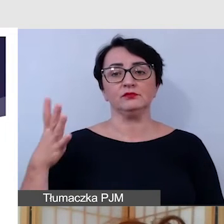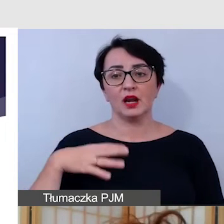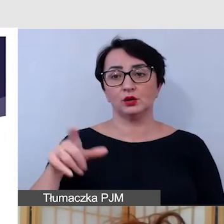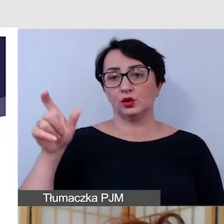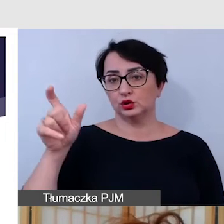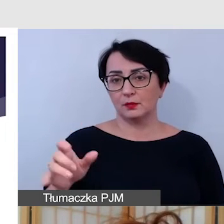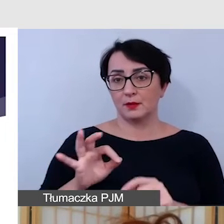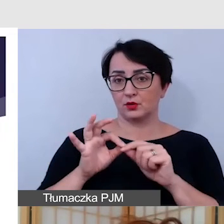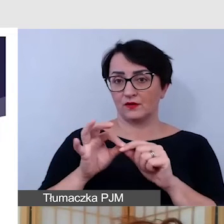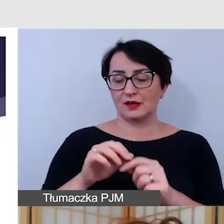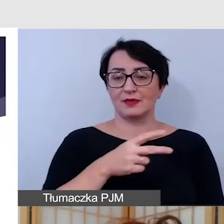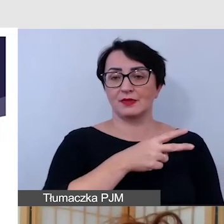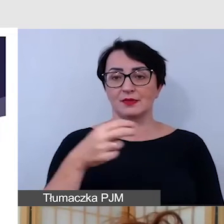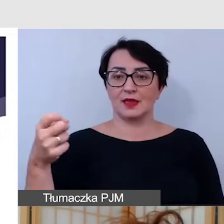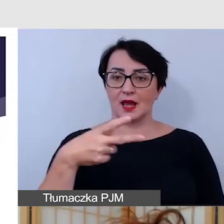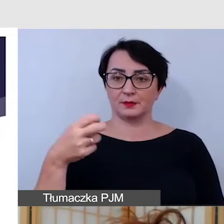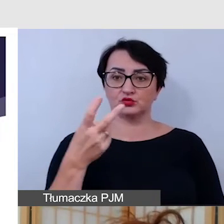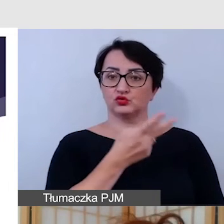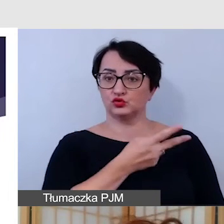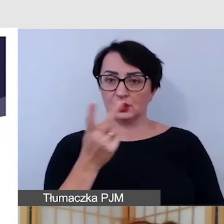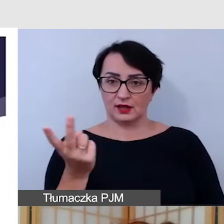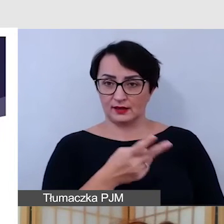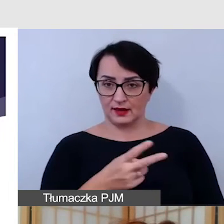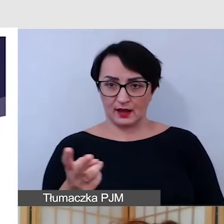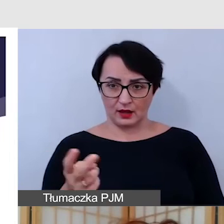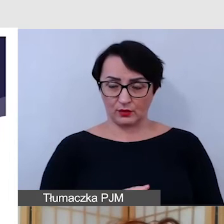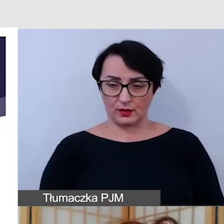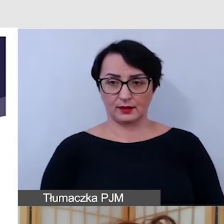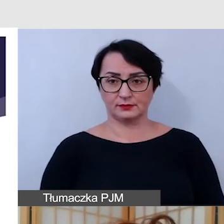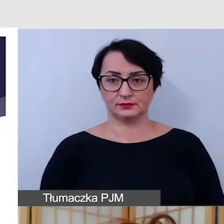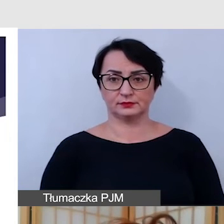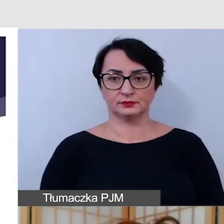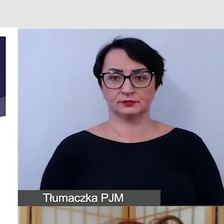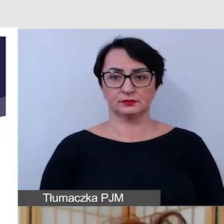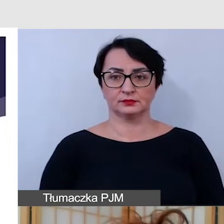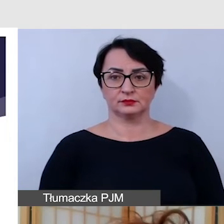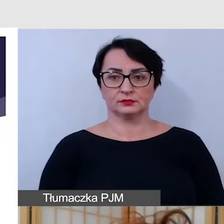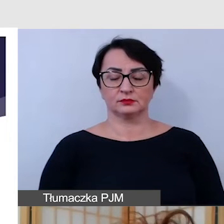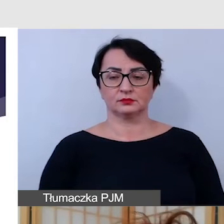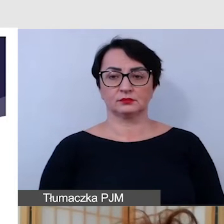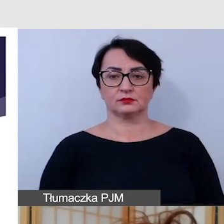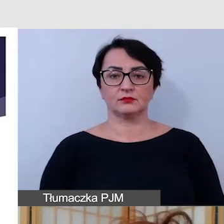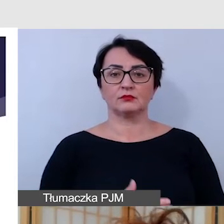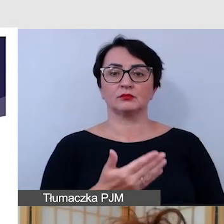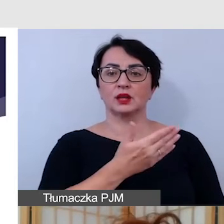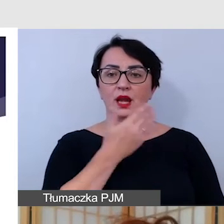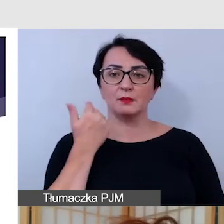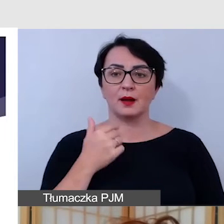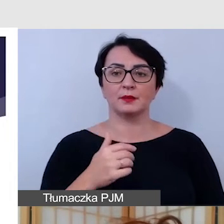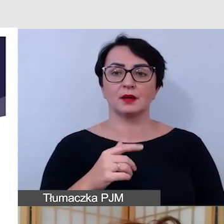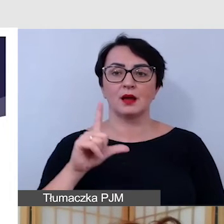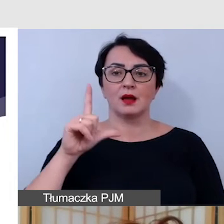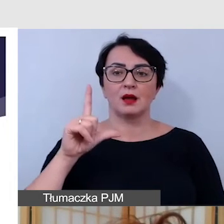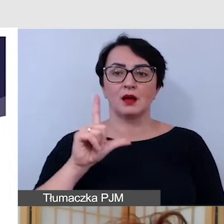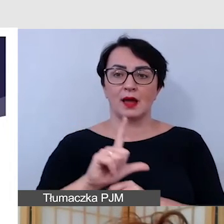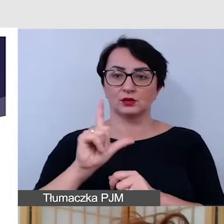czytała ten tekst zamieszczony w napisach. Niejednokrotnie nie mamy tutaj dodatkowo wersji lektorskiej